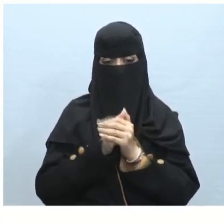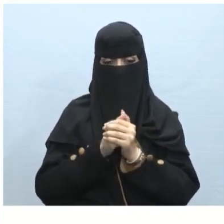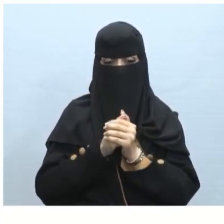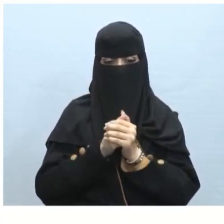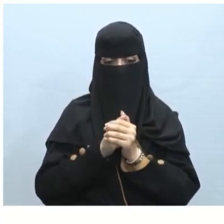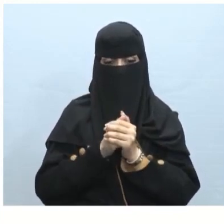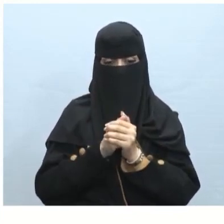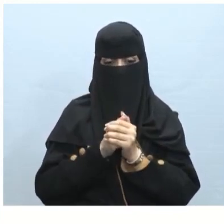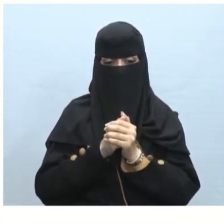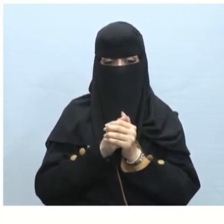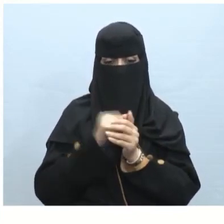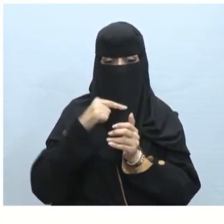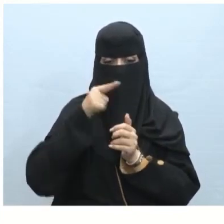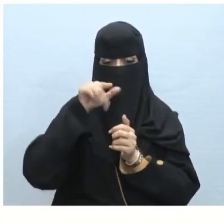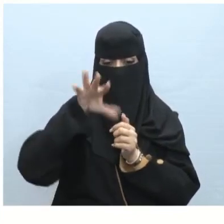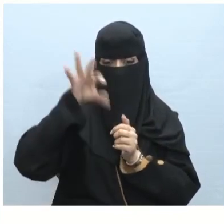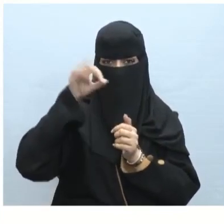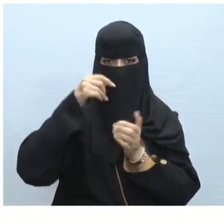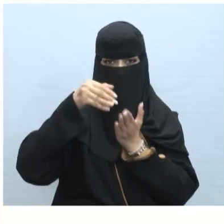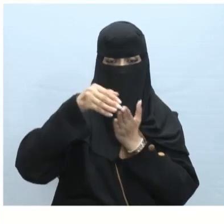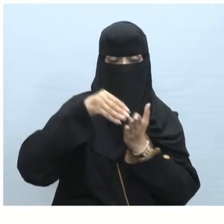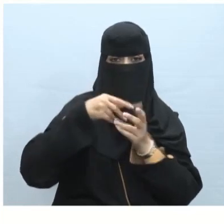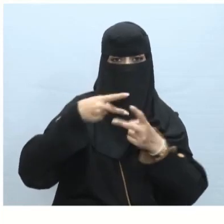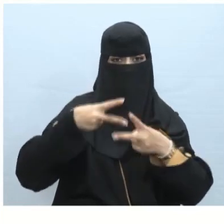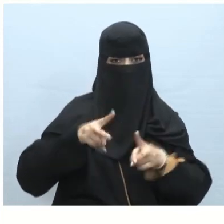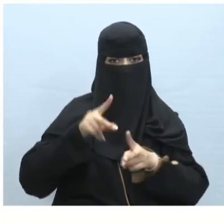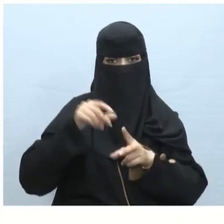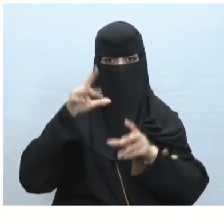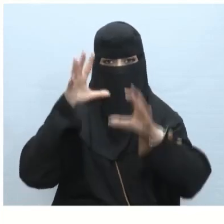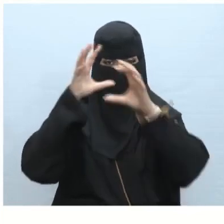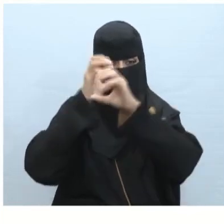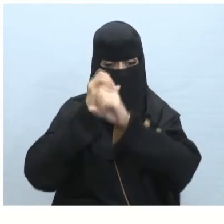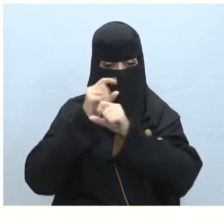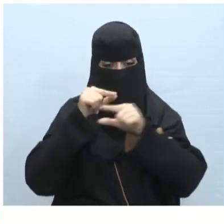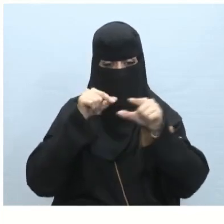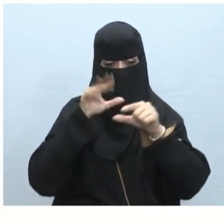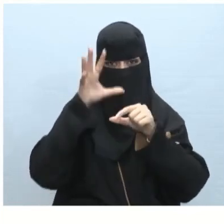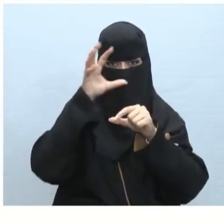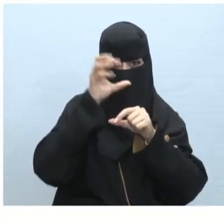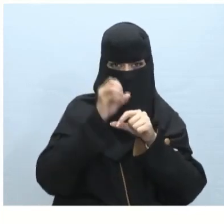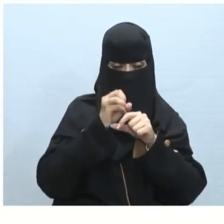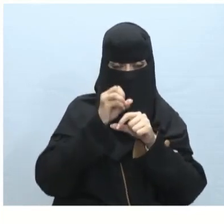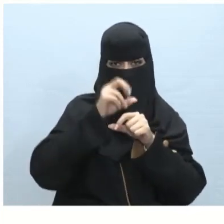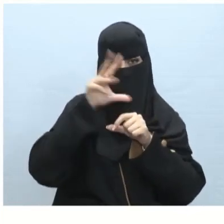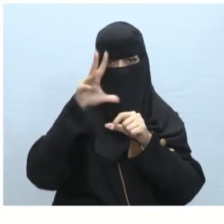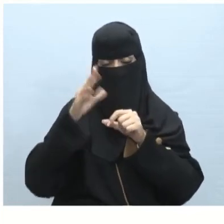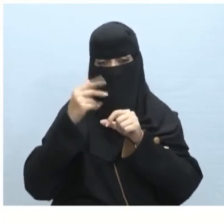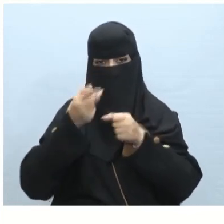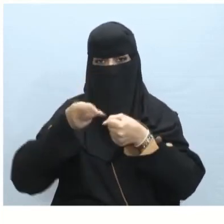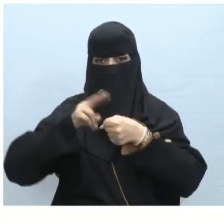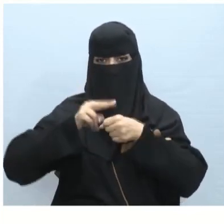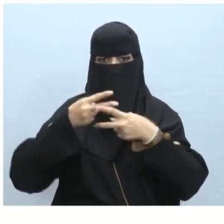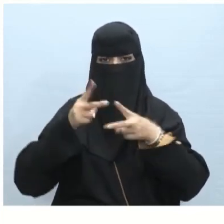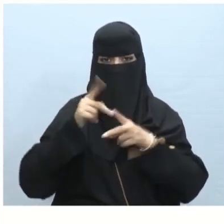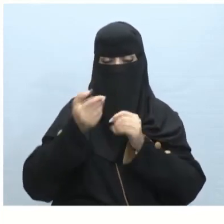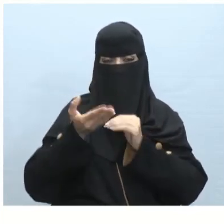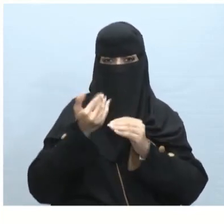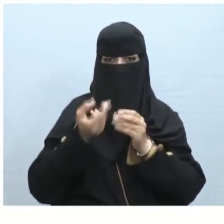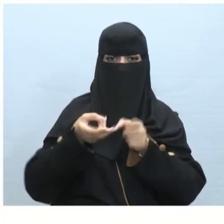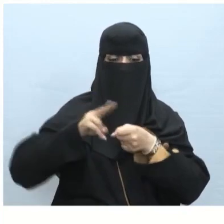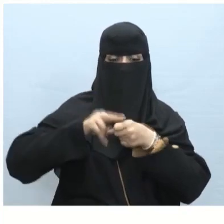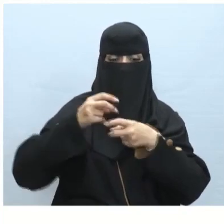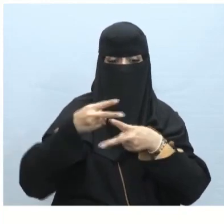لتطبيقها على المقطع الصوتي إخفاء أثناء العرض أو إرجاع بعد التشغيل لإرجاع